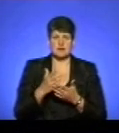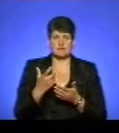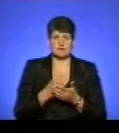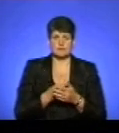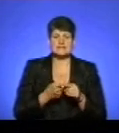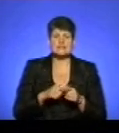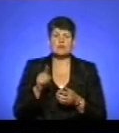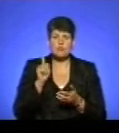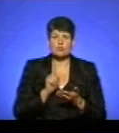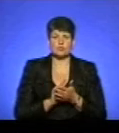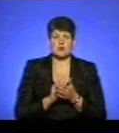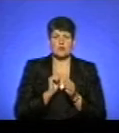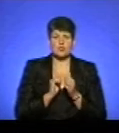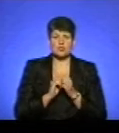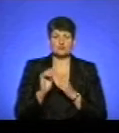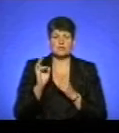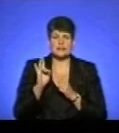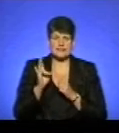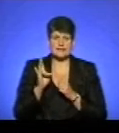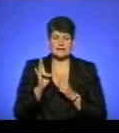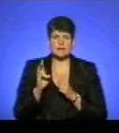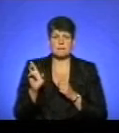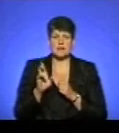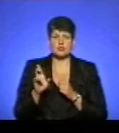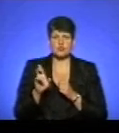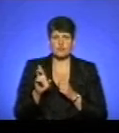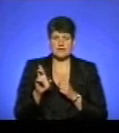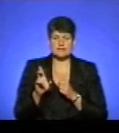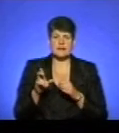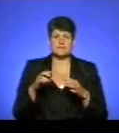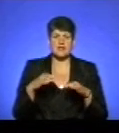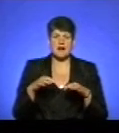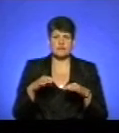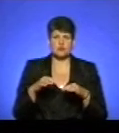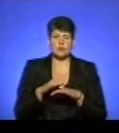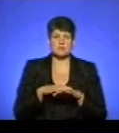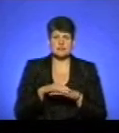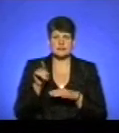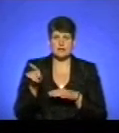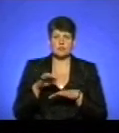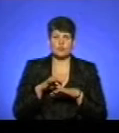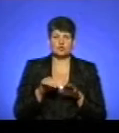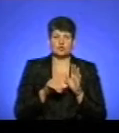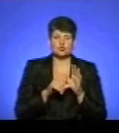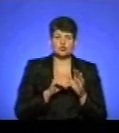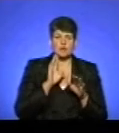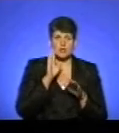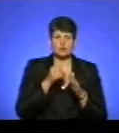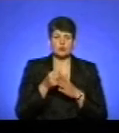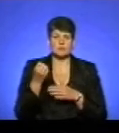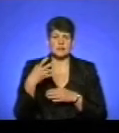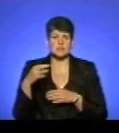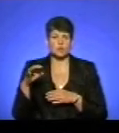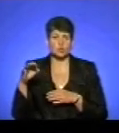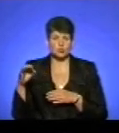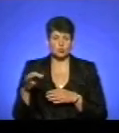обов'язково. А кожної неділі на Березовиці, де автобазар там проводиться, з 6 ранку до 15.00,